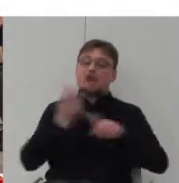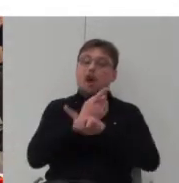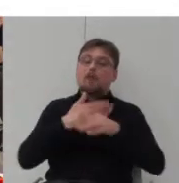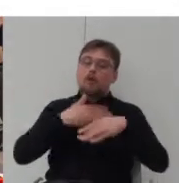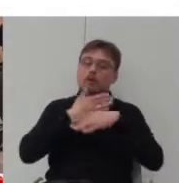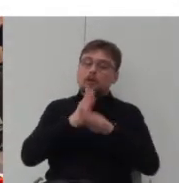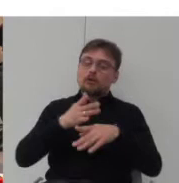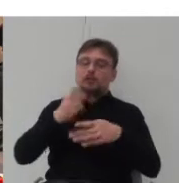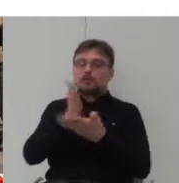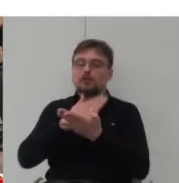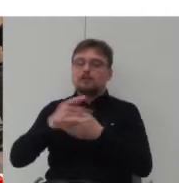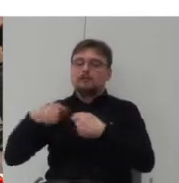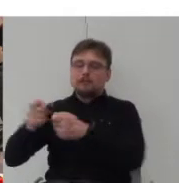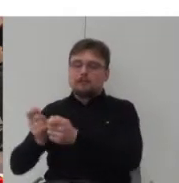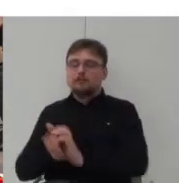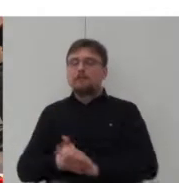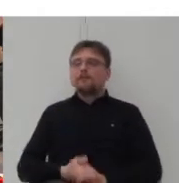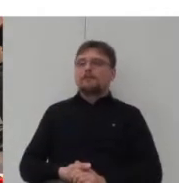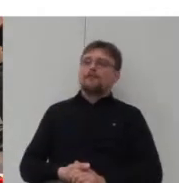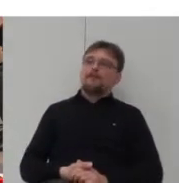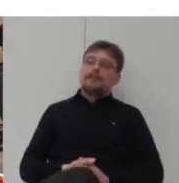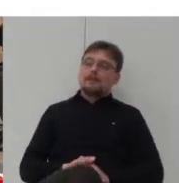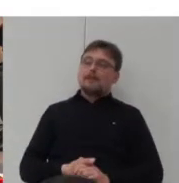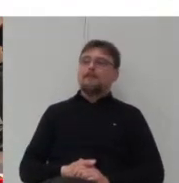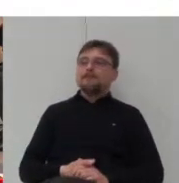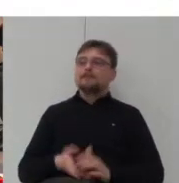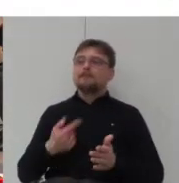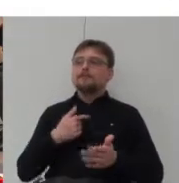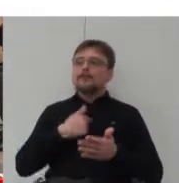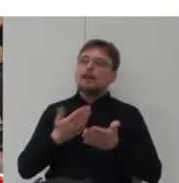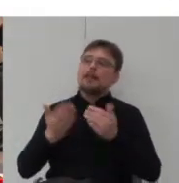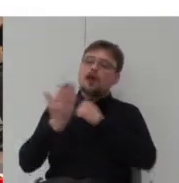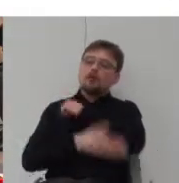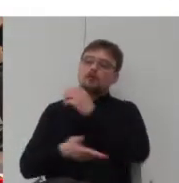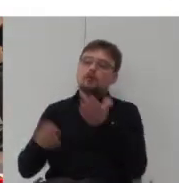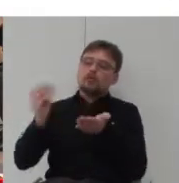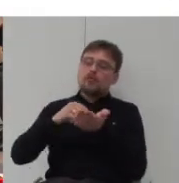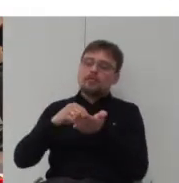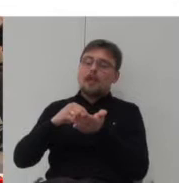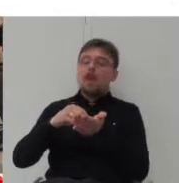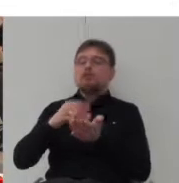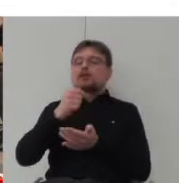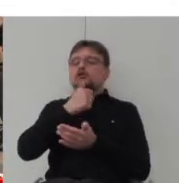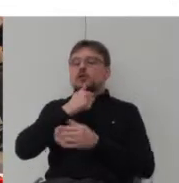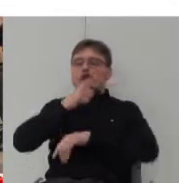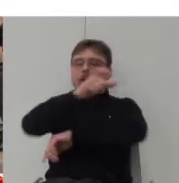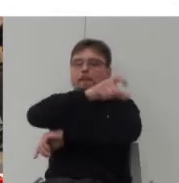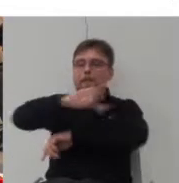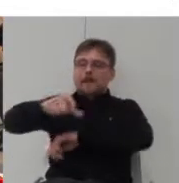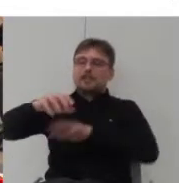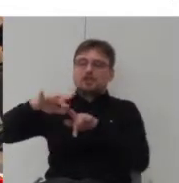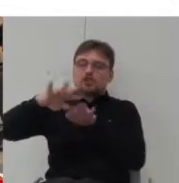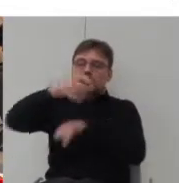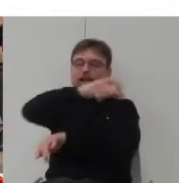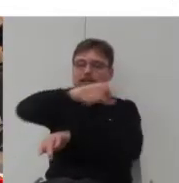Następnie domknąłem ten układ zielonym pasem z dwóch rzek, który będzie stanowił atrakcyjną